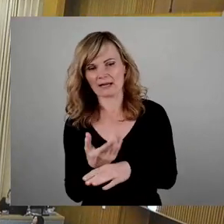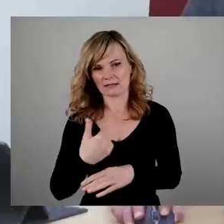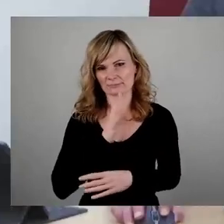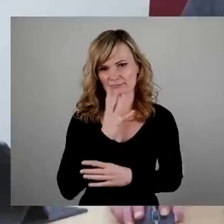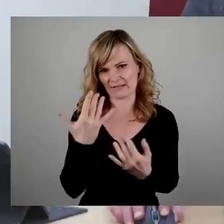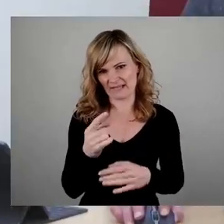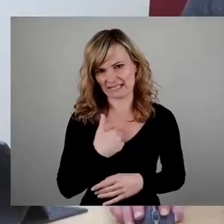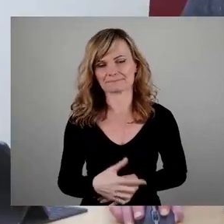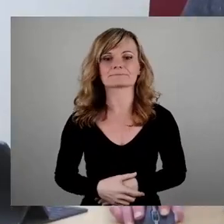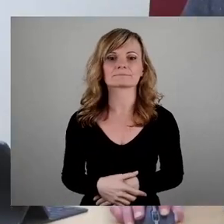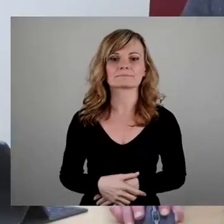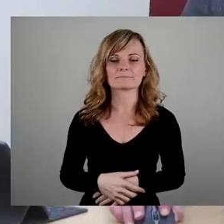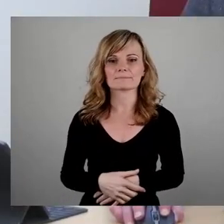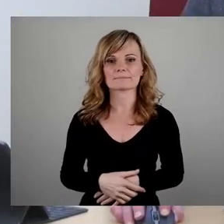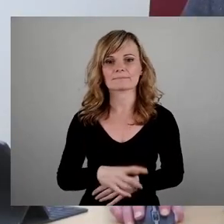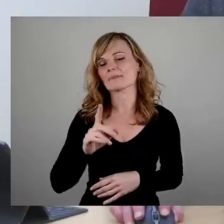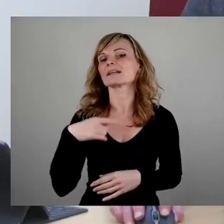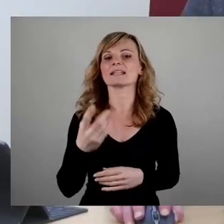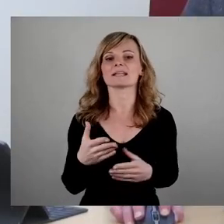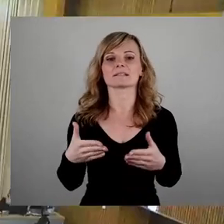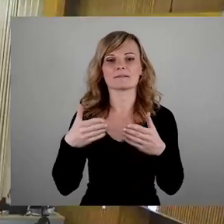Als nächste Fraktion die Linke, Frau Dr. Geitsch.